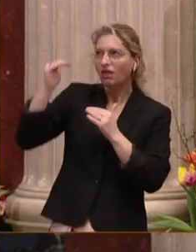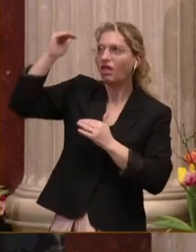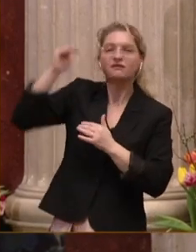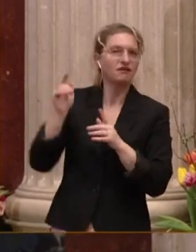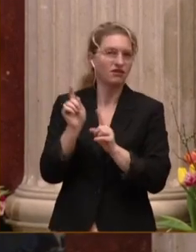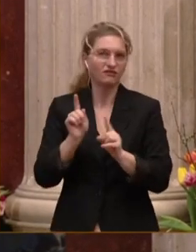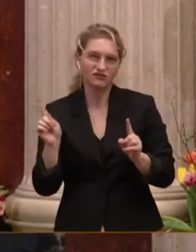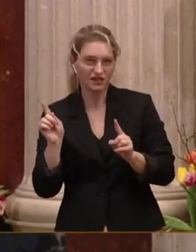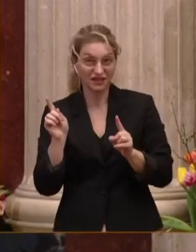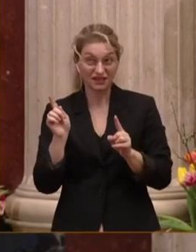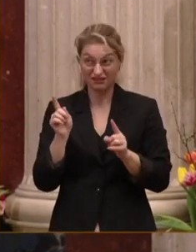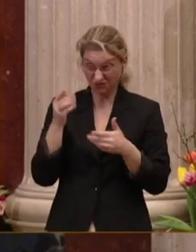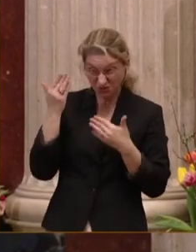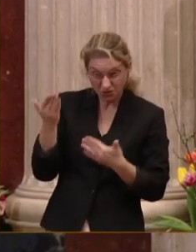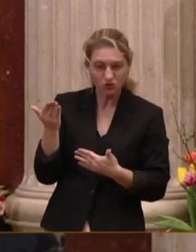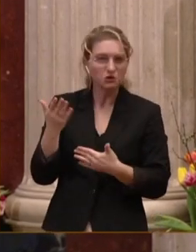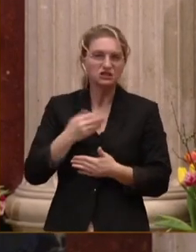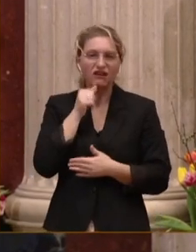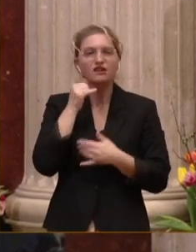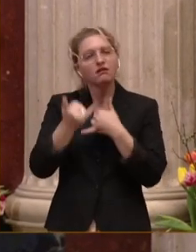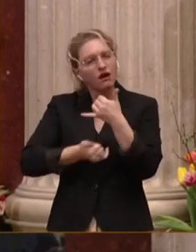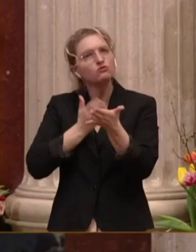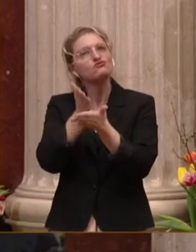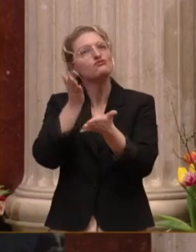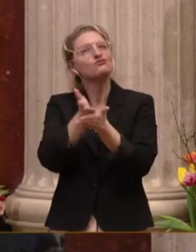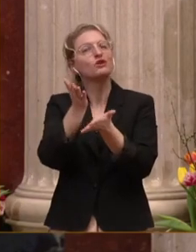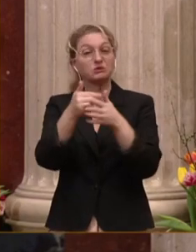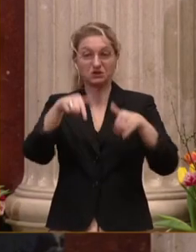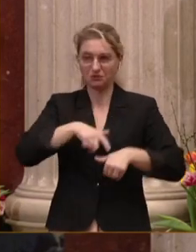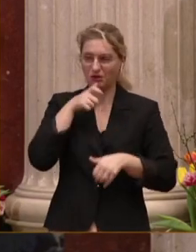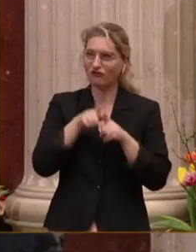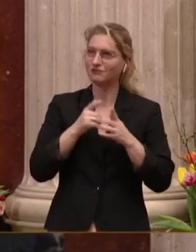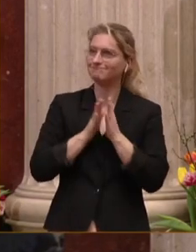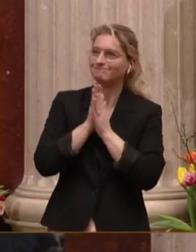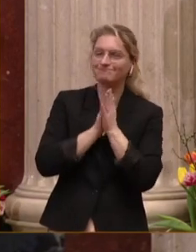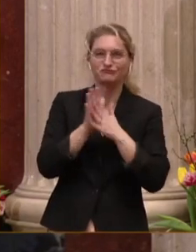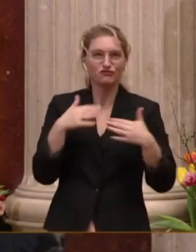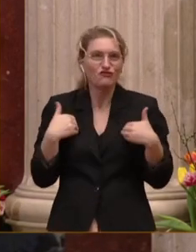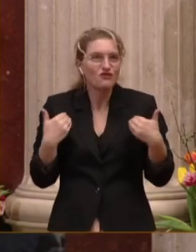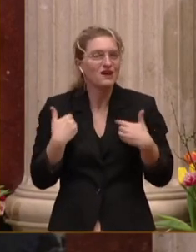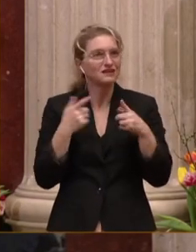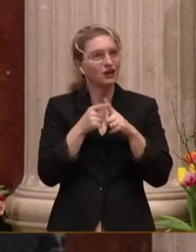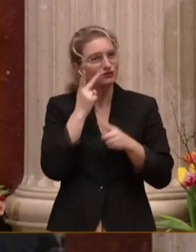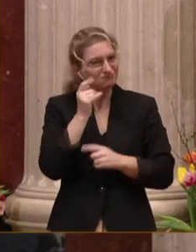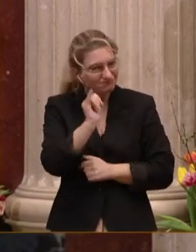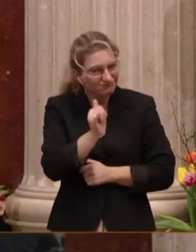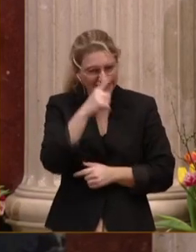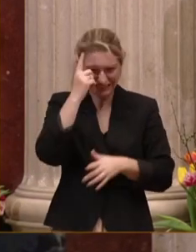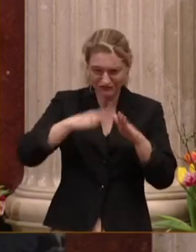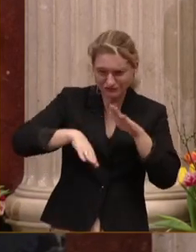schafft man es nicht, über Jahre hinweg auch wirklich Freude an diesem Beruf zu haben und auch seine Erfüllung zu finden.